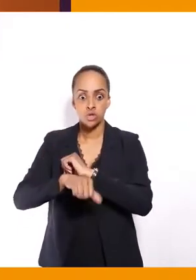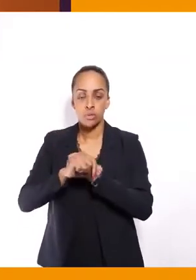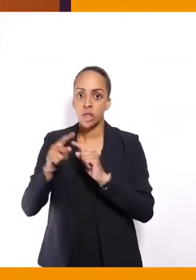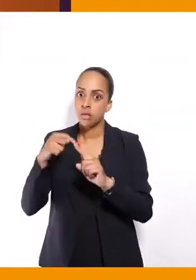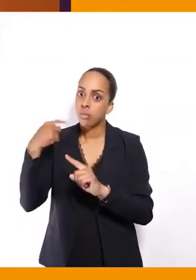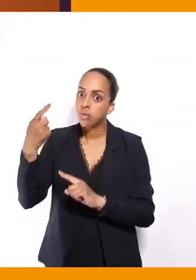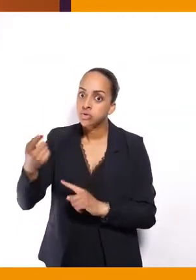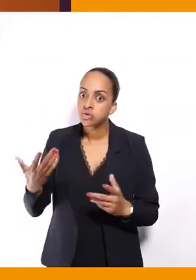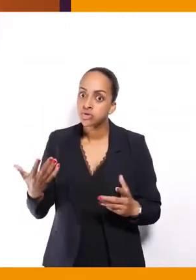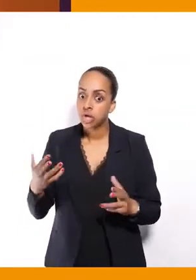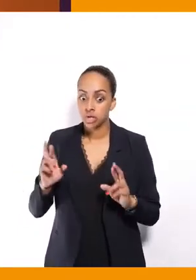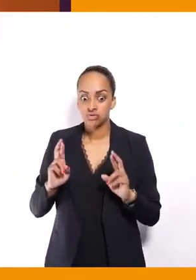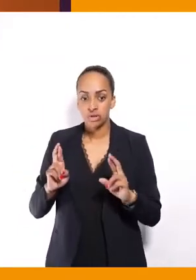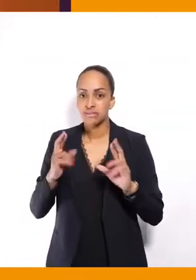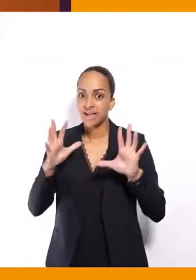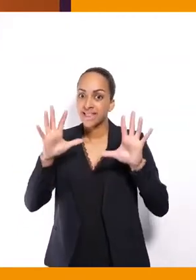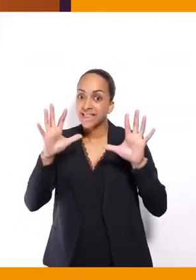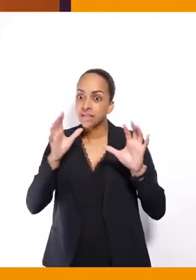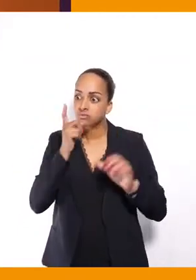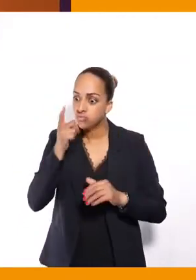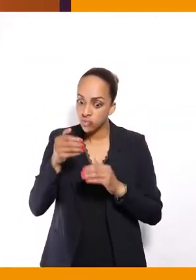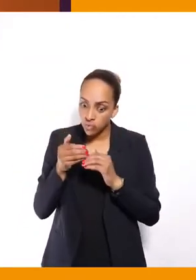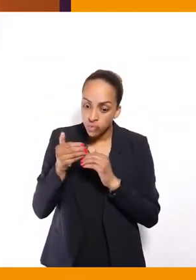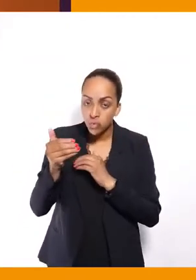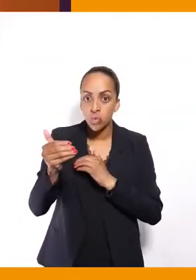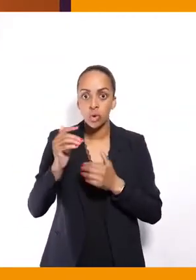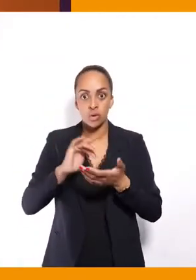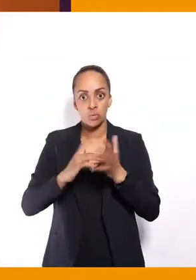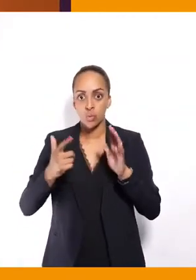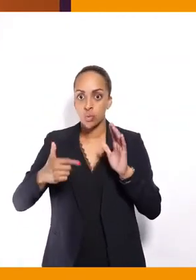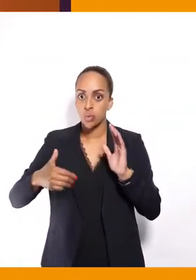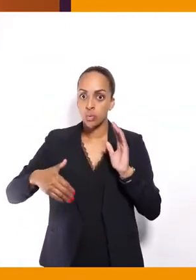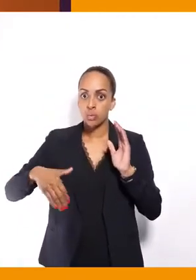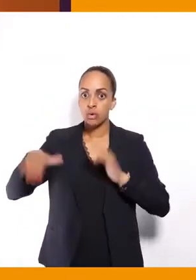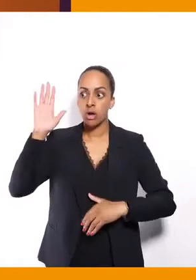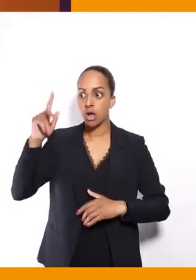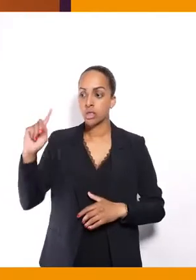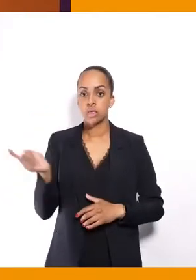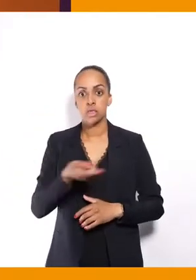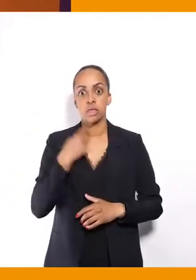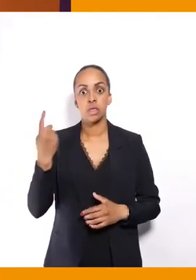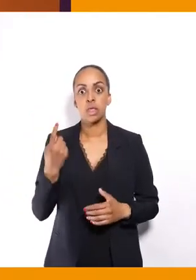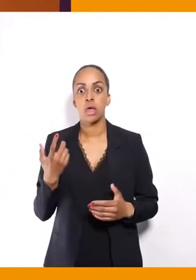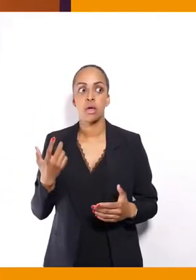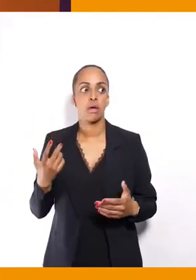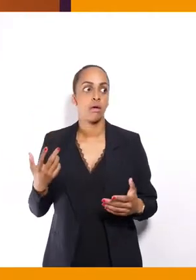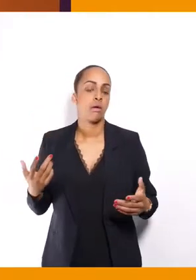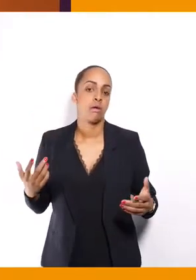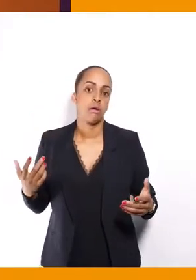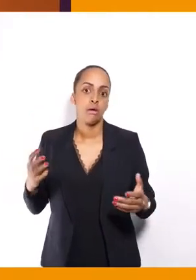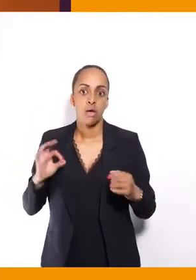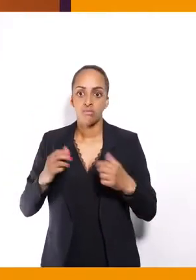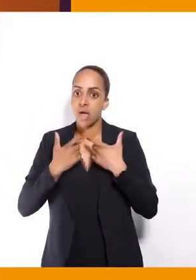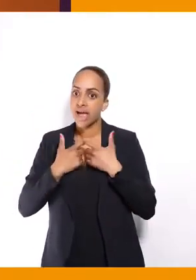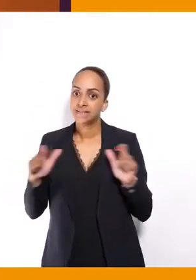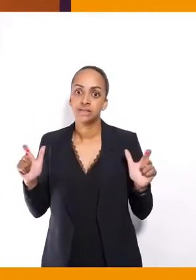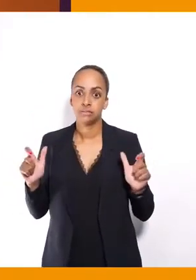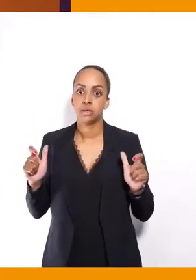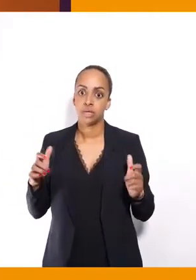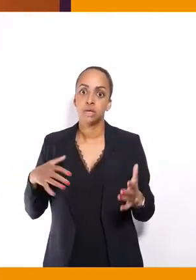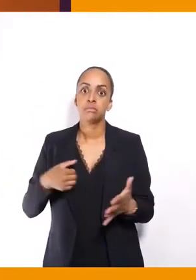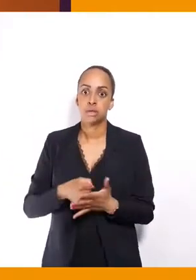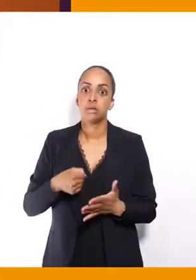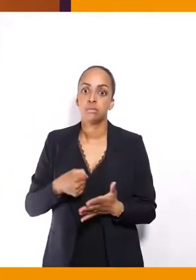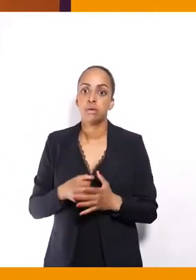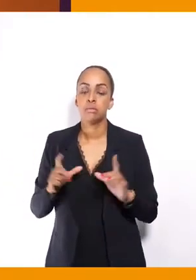plus tard dans dix jours, tous les candidats et bien prévu à l'essentiel, surtout les modalités d'accessibilité. Et encore une fois,